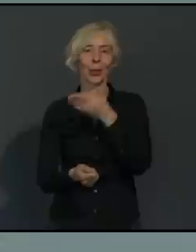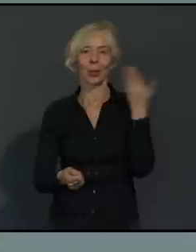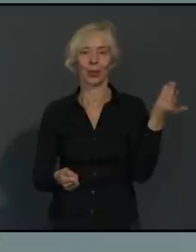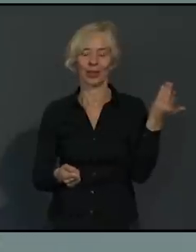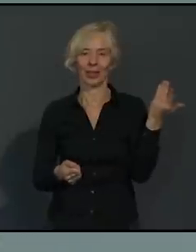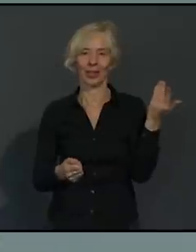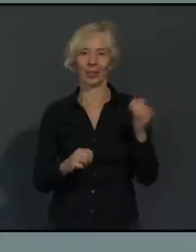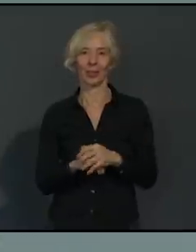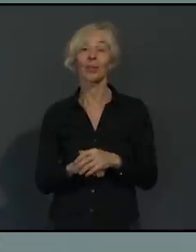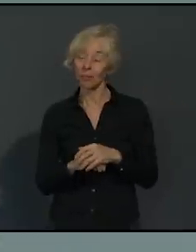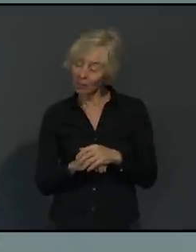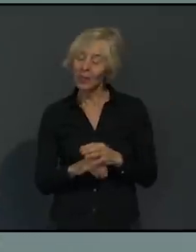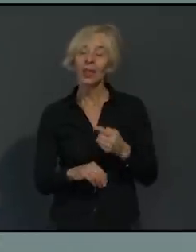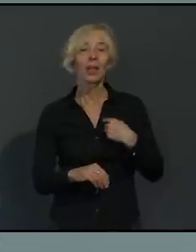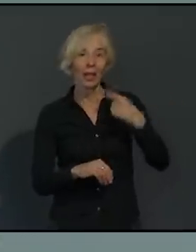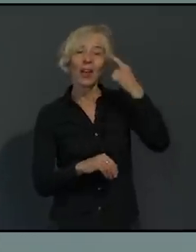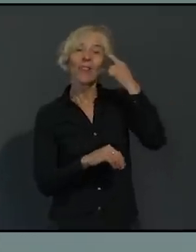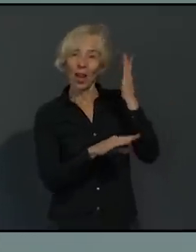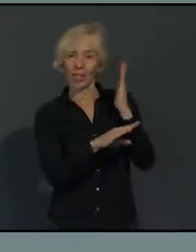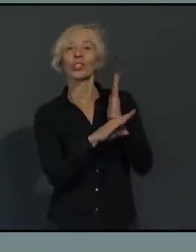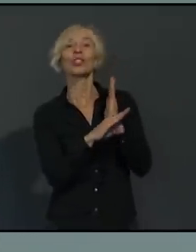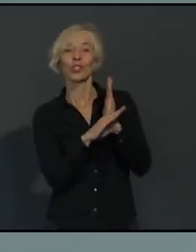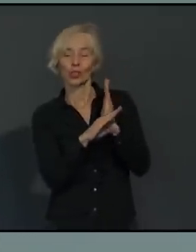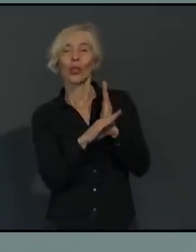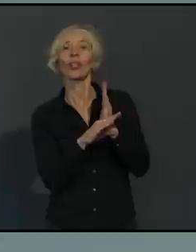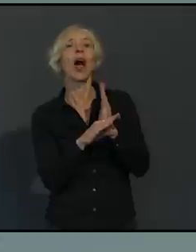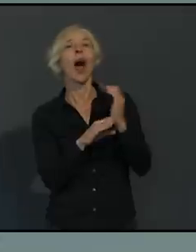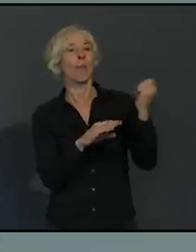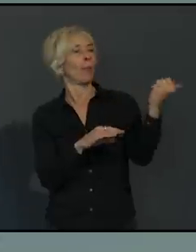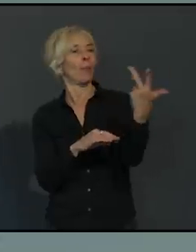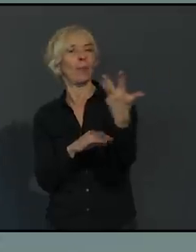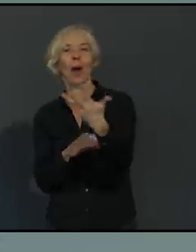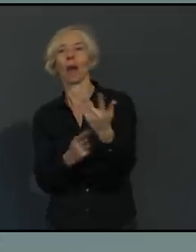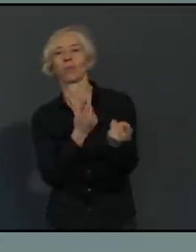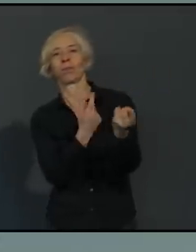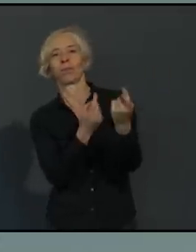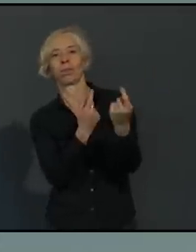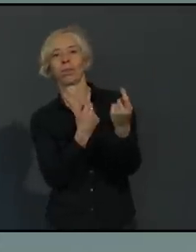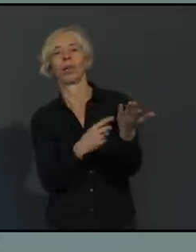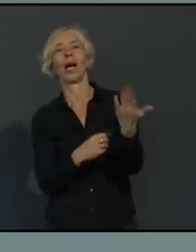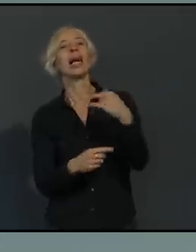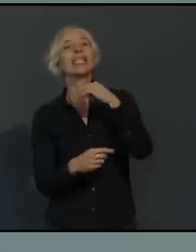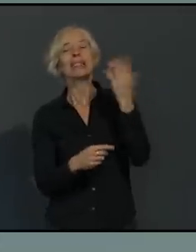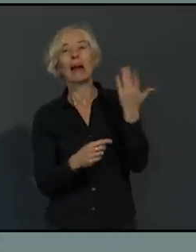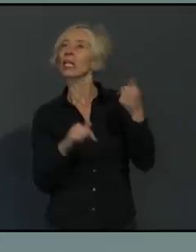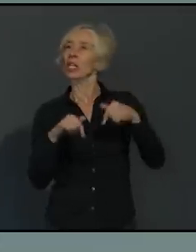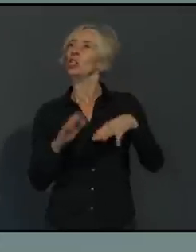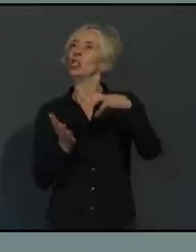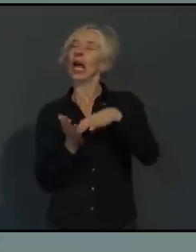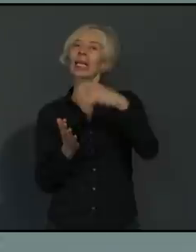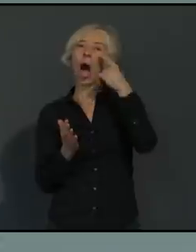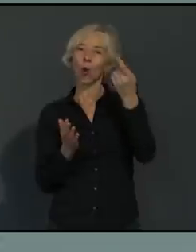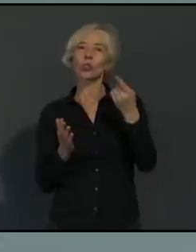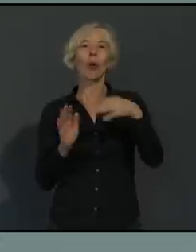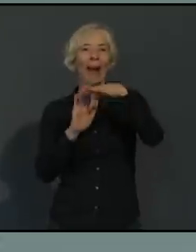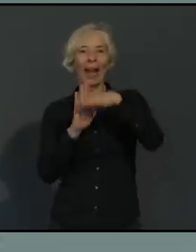werden, dass das Vorziehen von Maßnahmen hier in Augsburg ein Aktionismus ist. Mir ist